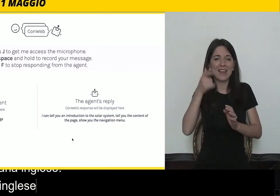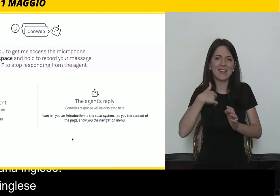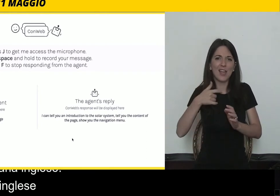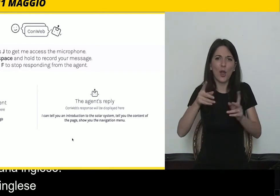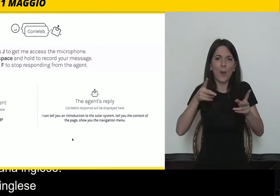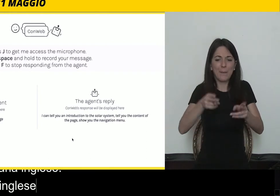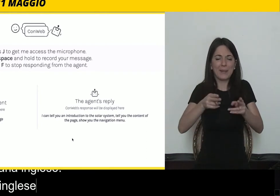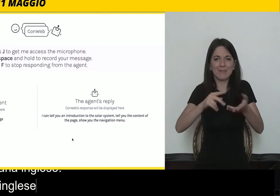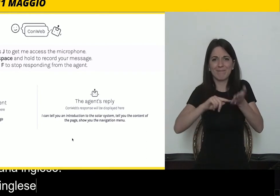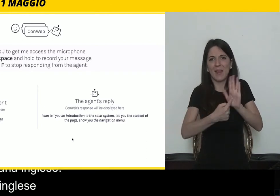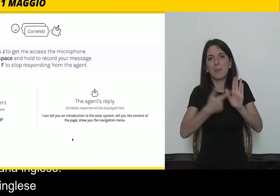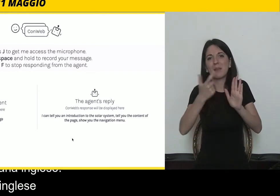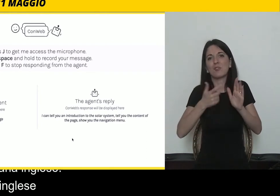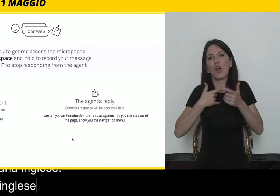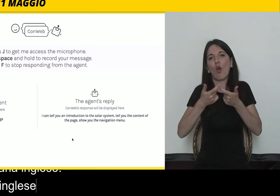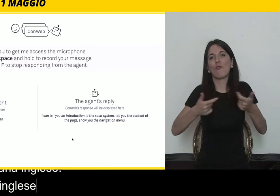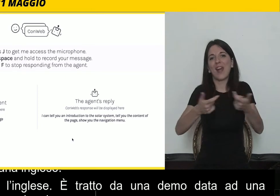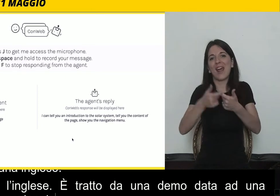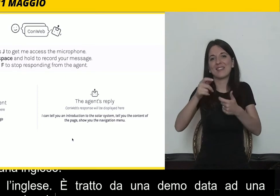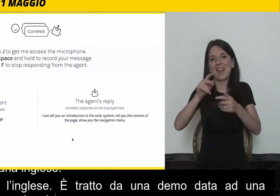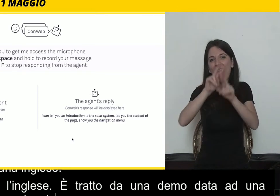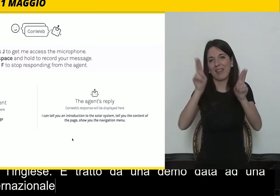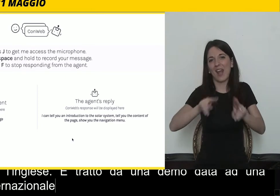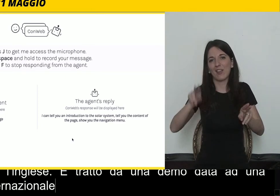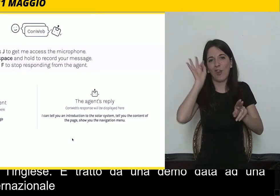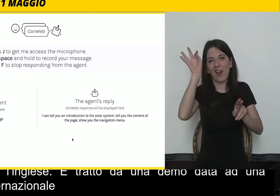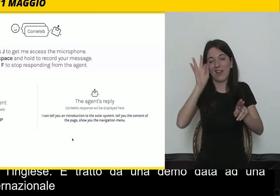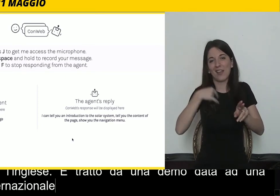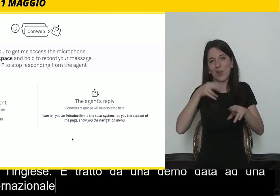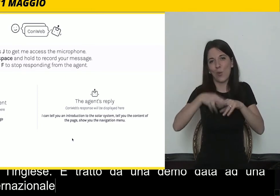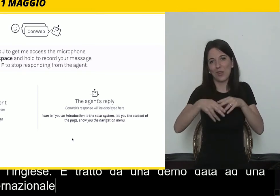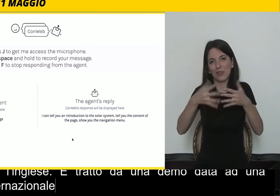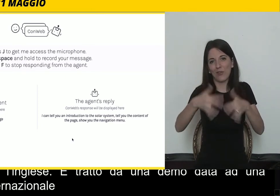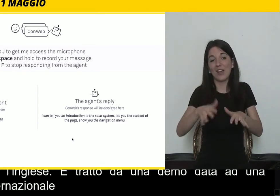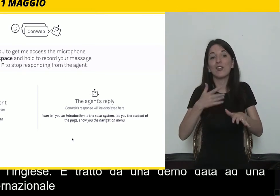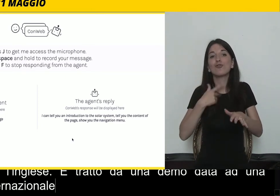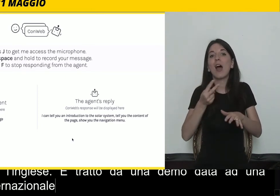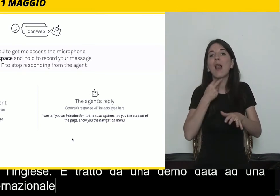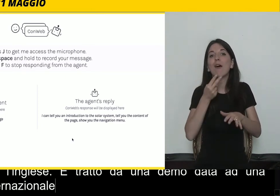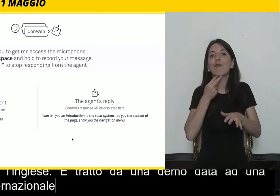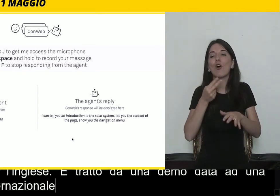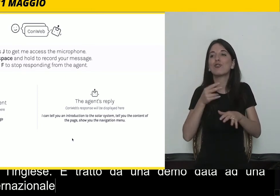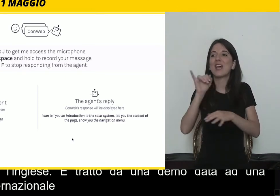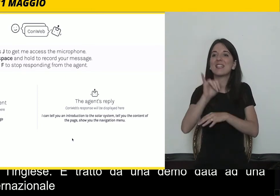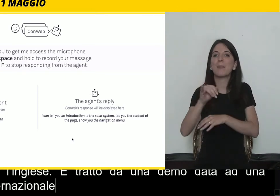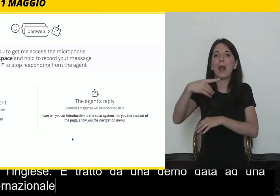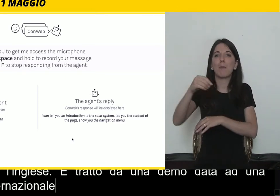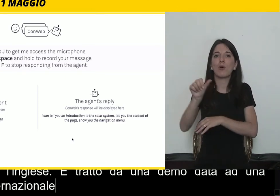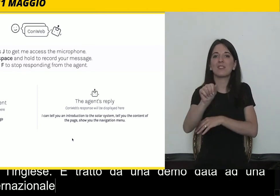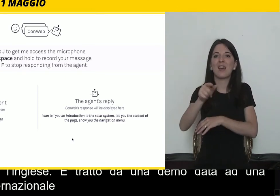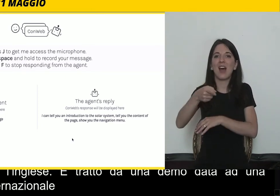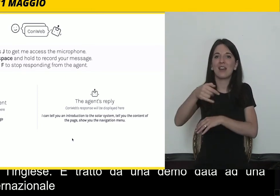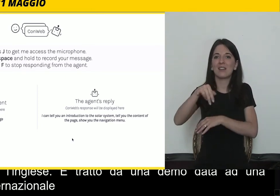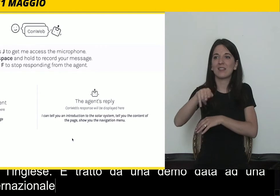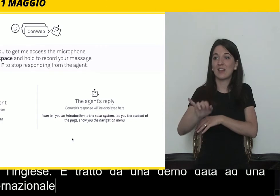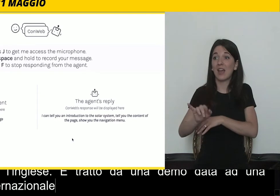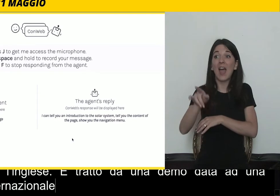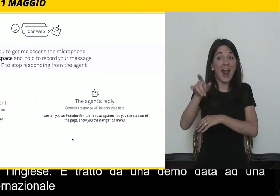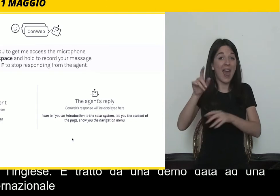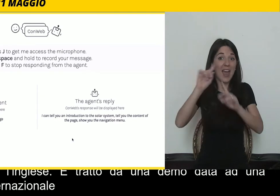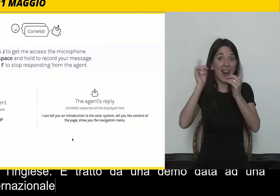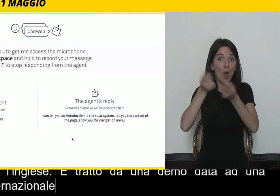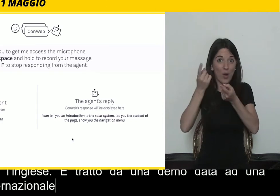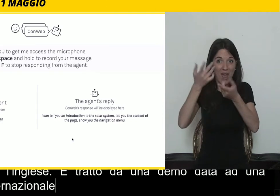costretti ad usare la lingua inglese. E la voce è la voce di Isabella Possaghi che è qui in sala e che appunto è una studentessa ormai